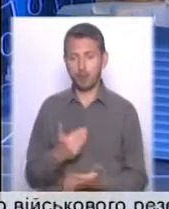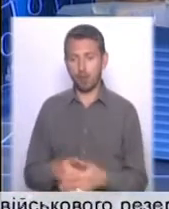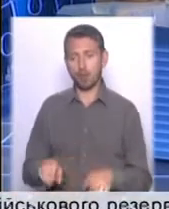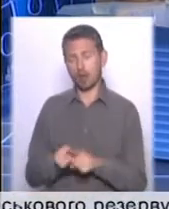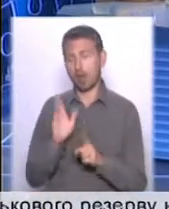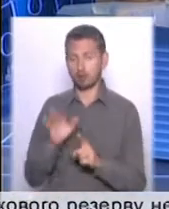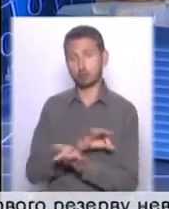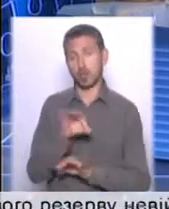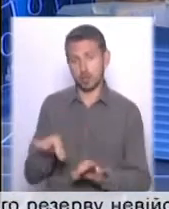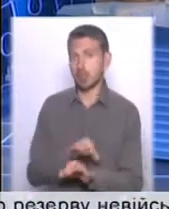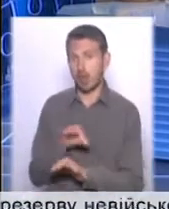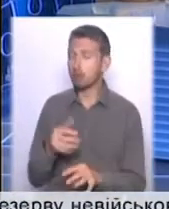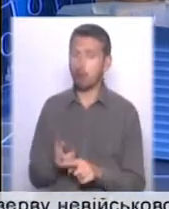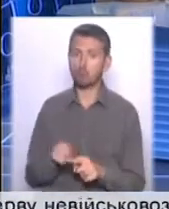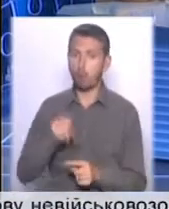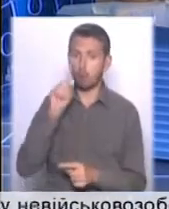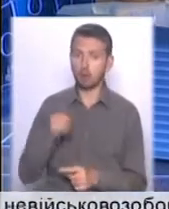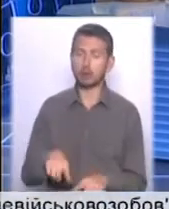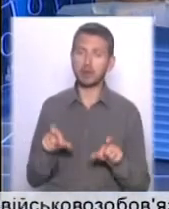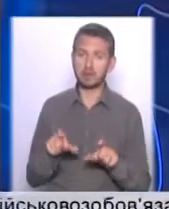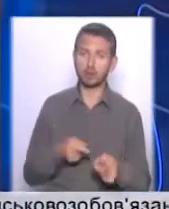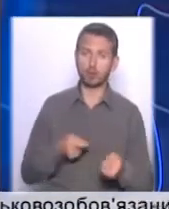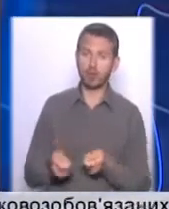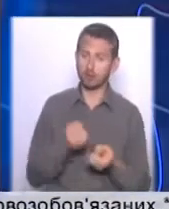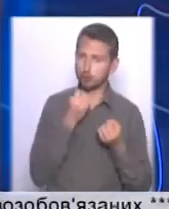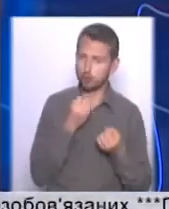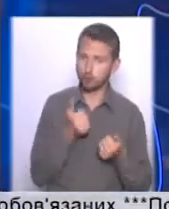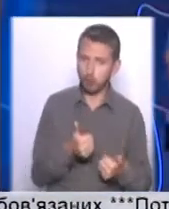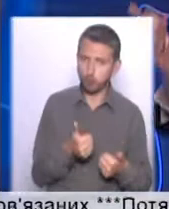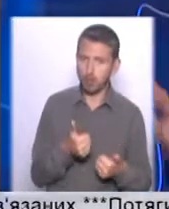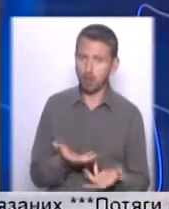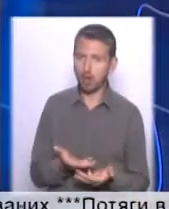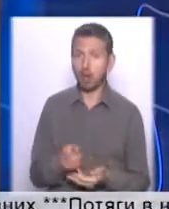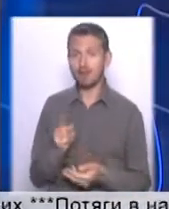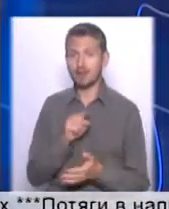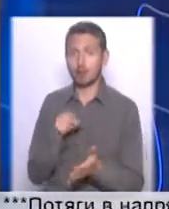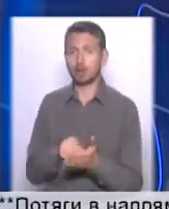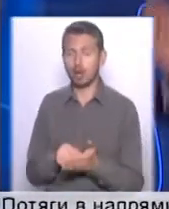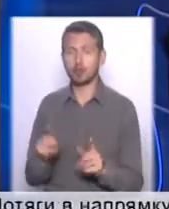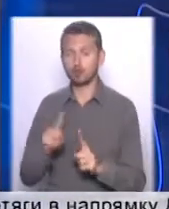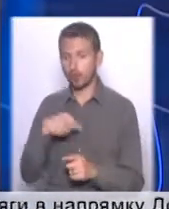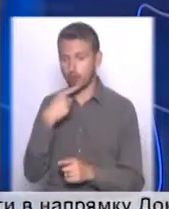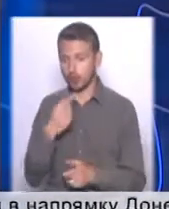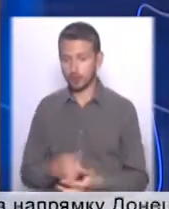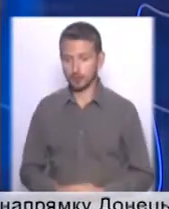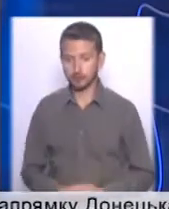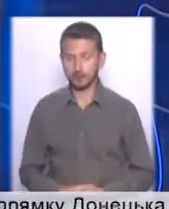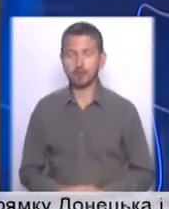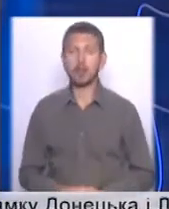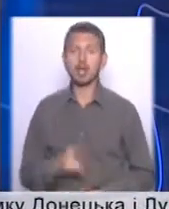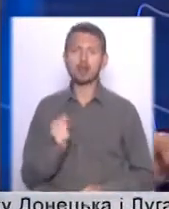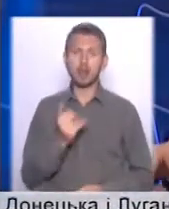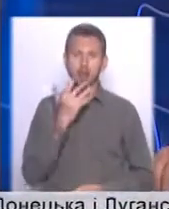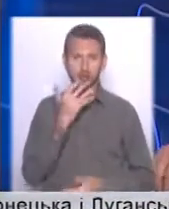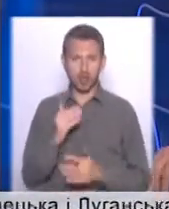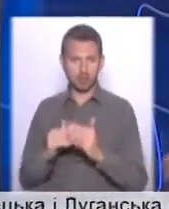схема. Бо, знаєте, сидіти у владі – це добре, але ж треба ще ж, ви сюди потрапили, то що ж говоріть. На національний трошки